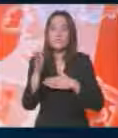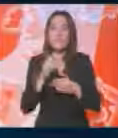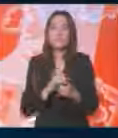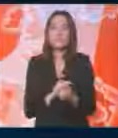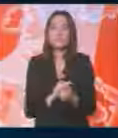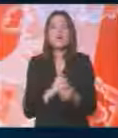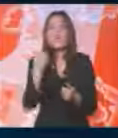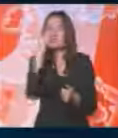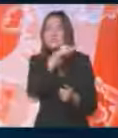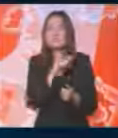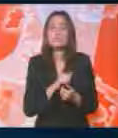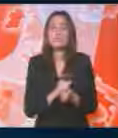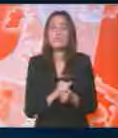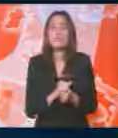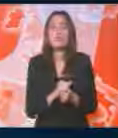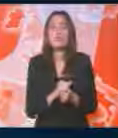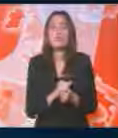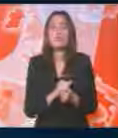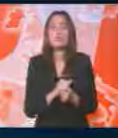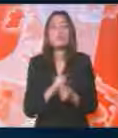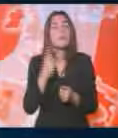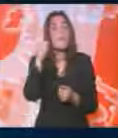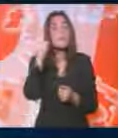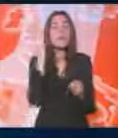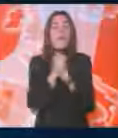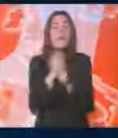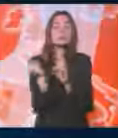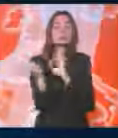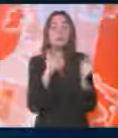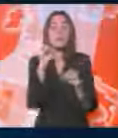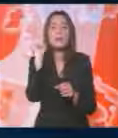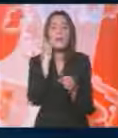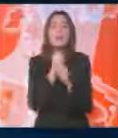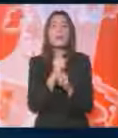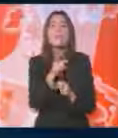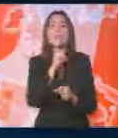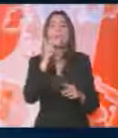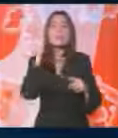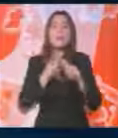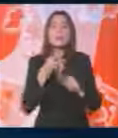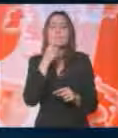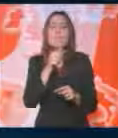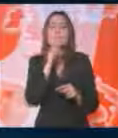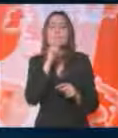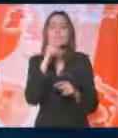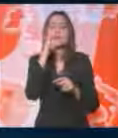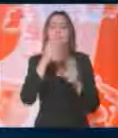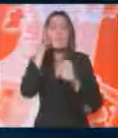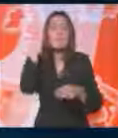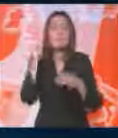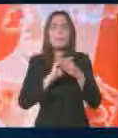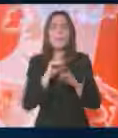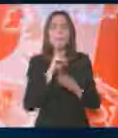što namjerava, što je spremna uraditi, koji je točno taj historijski kompromis koji